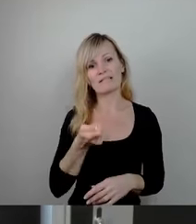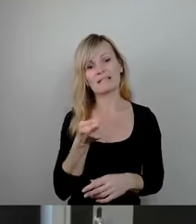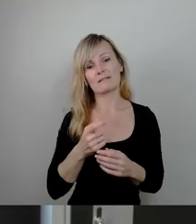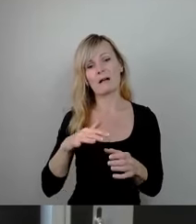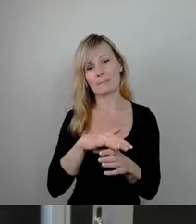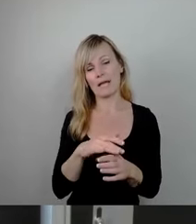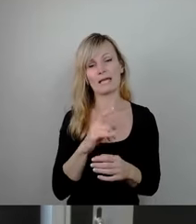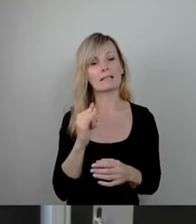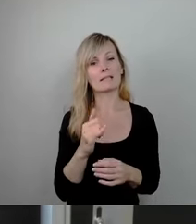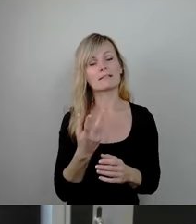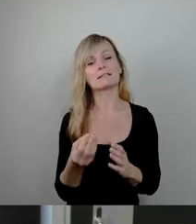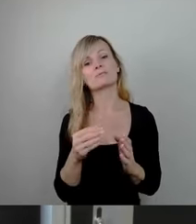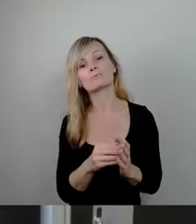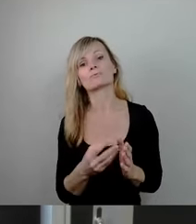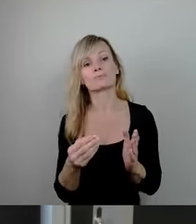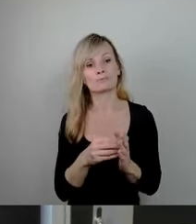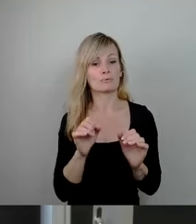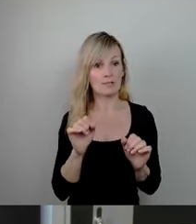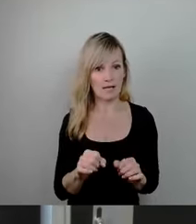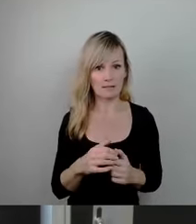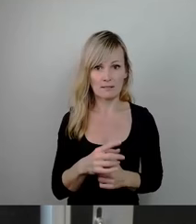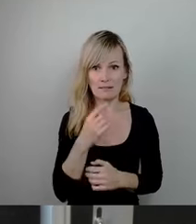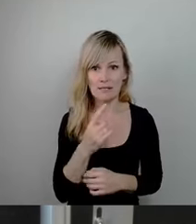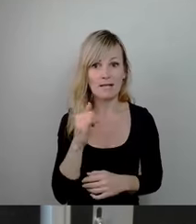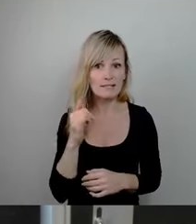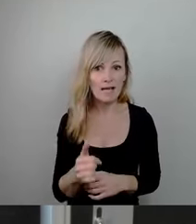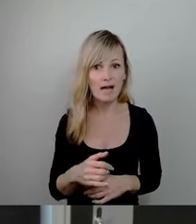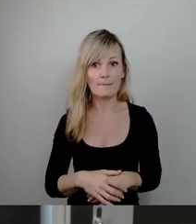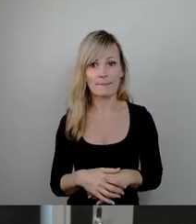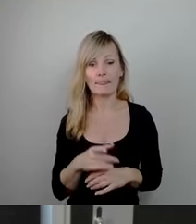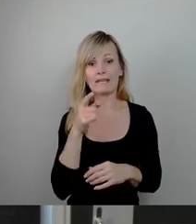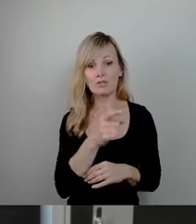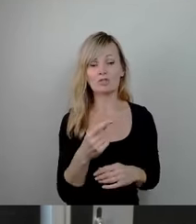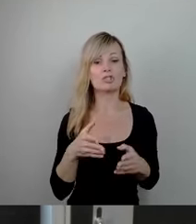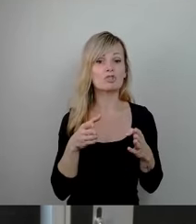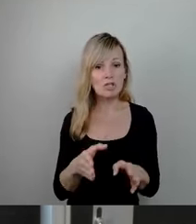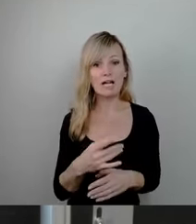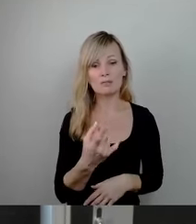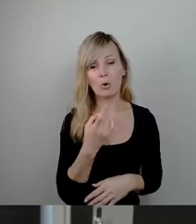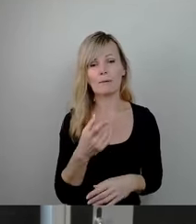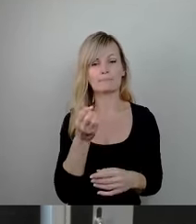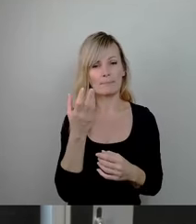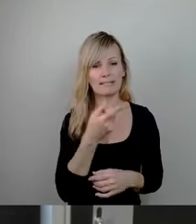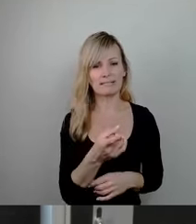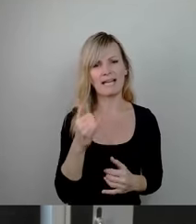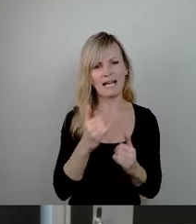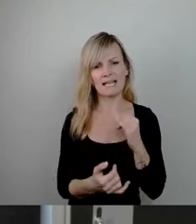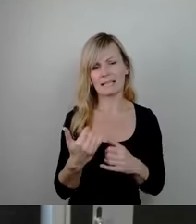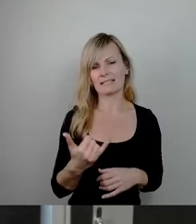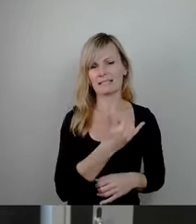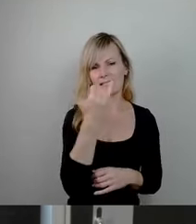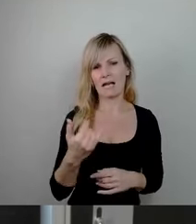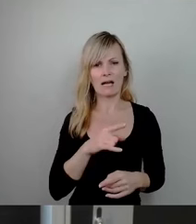zusätzliche Dinge drauf geben, immer sagen, ja, die Straße kommt noch mit rein, das passiert noch. Das haben wir in den letzten Jahren immer wieder gemacht.